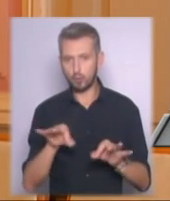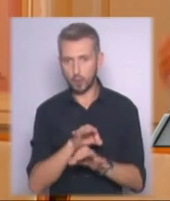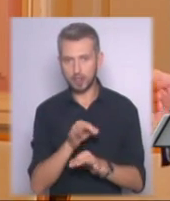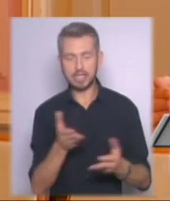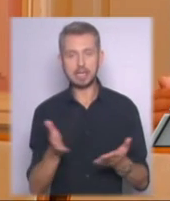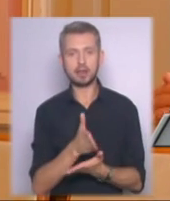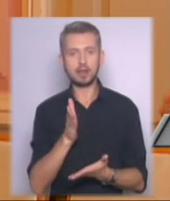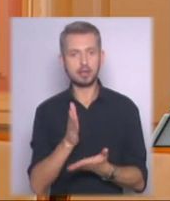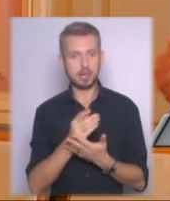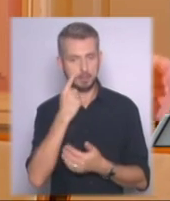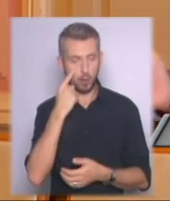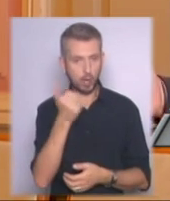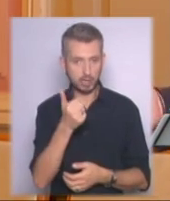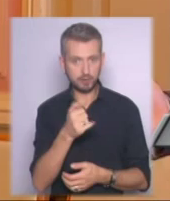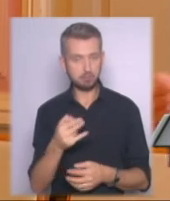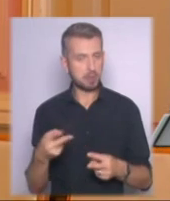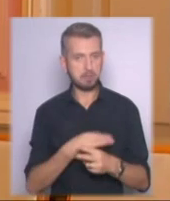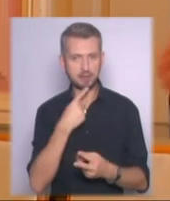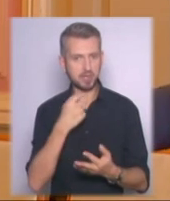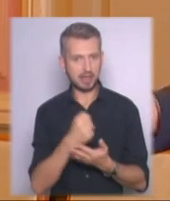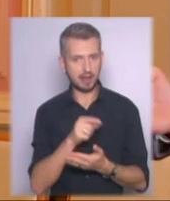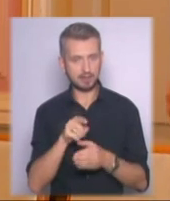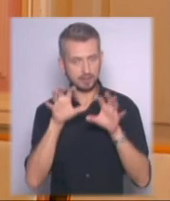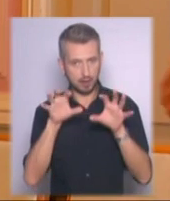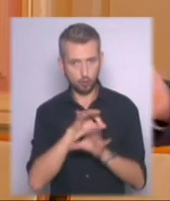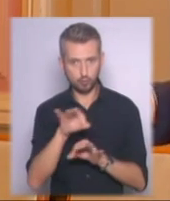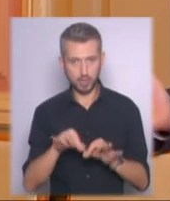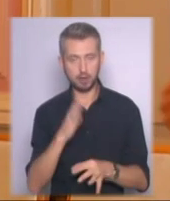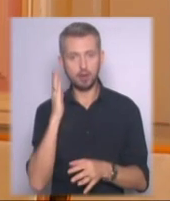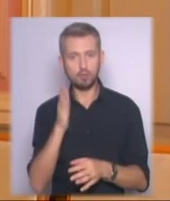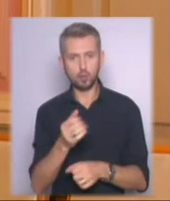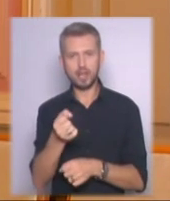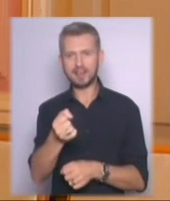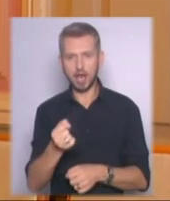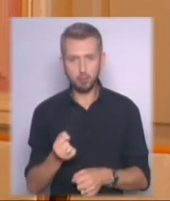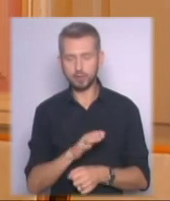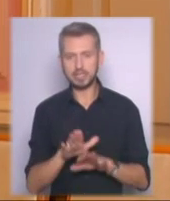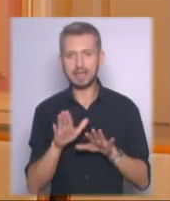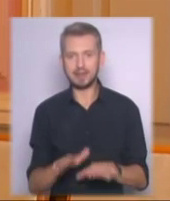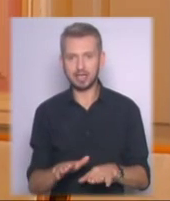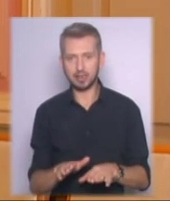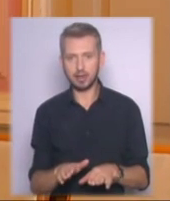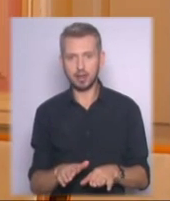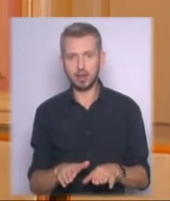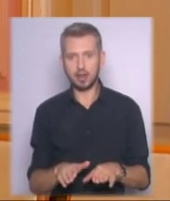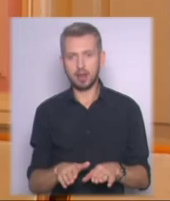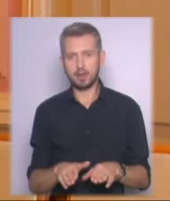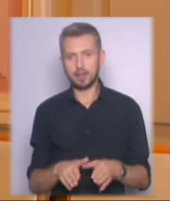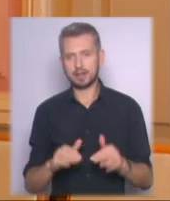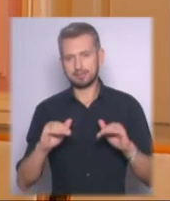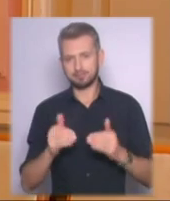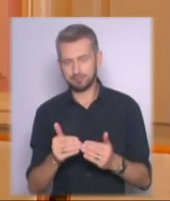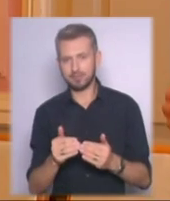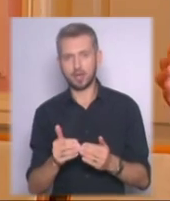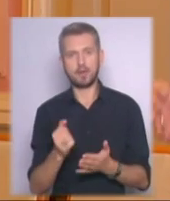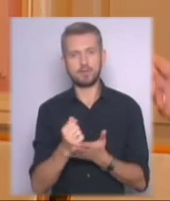які є пророгативними і без прийняття яких буде загальмований не тільки лібералізація візового режиму, а буде